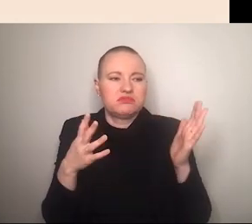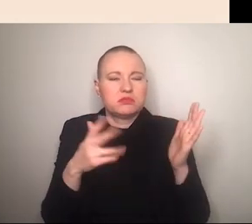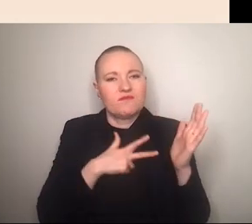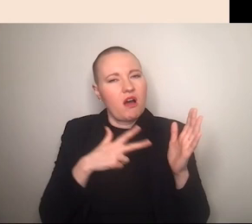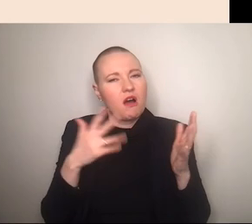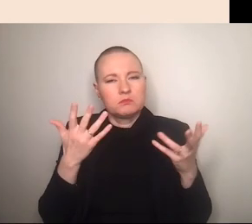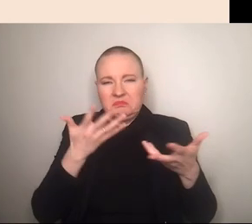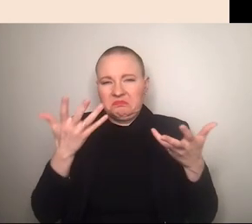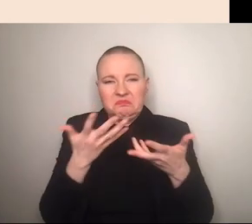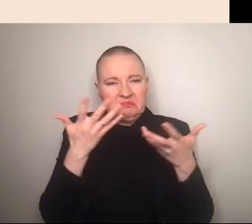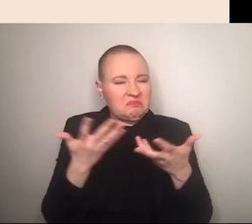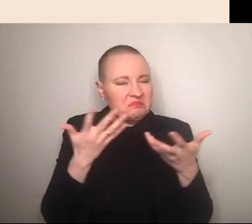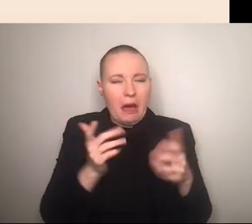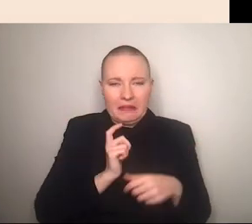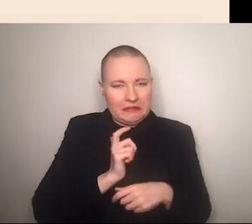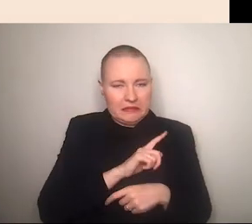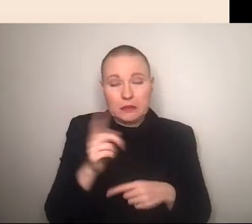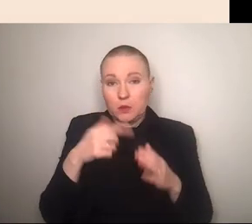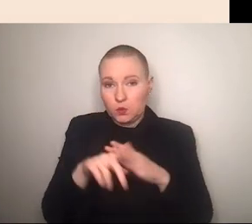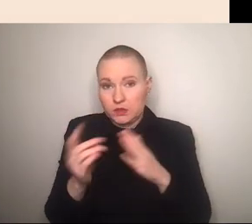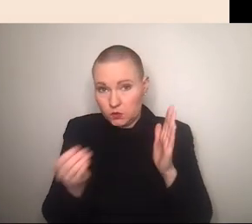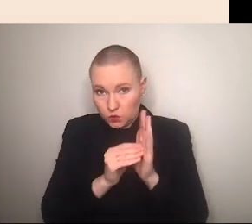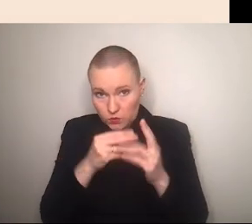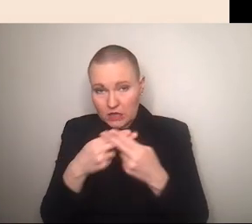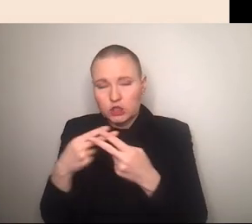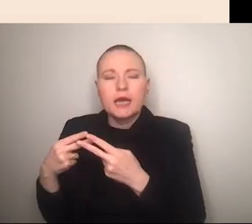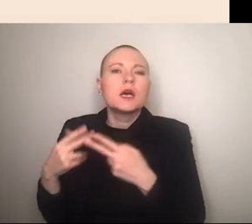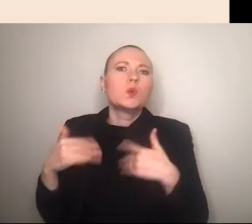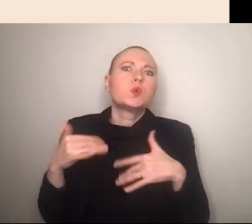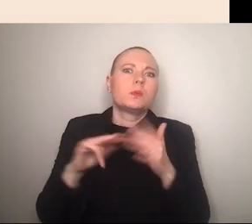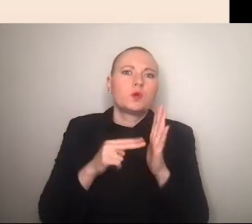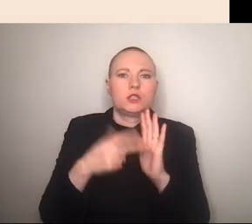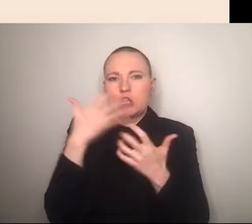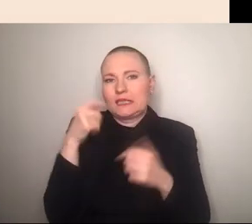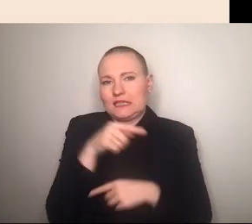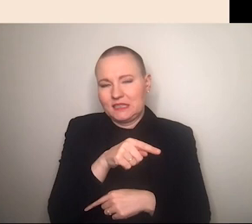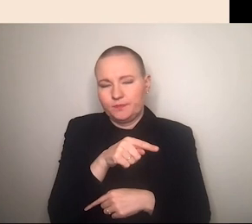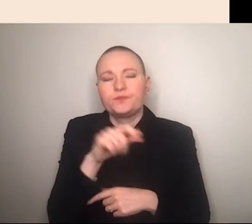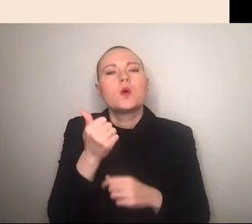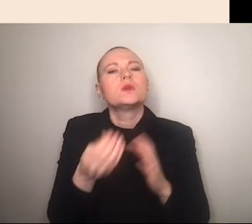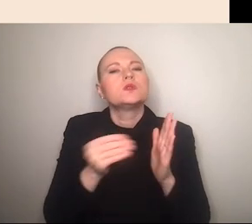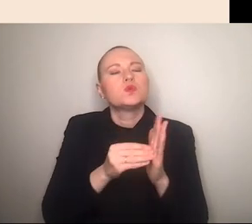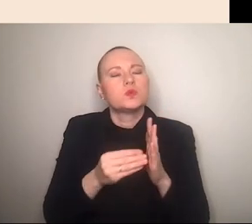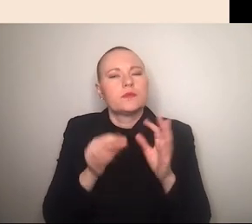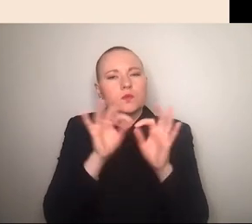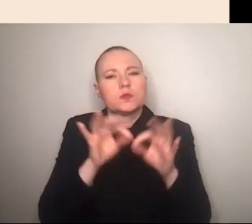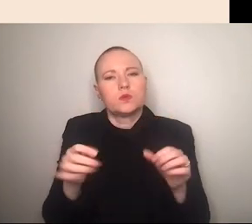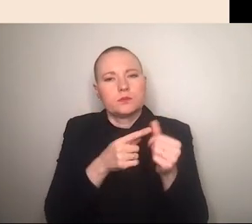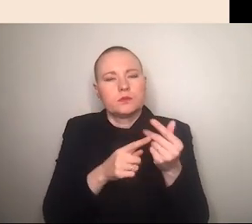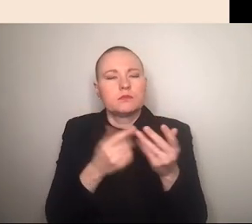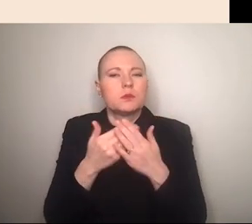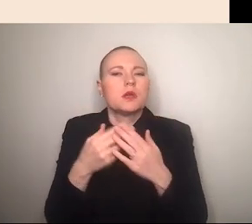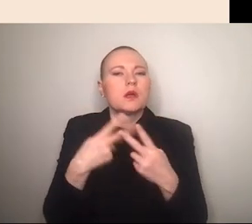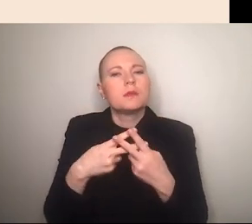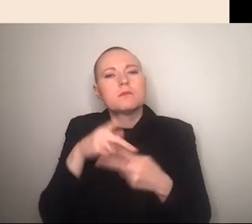erfüllen die hashtags hier aber auch noch weitere funktionen wir sehen beispielsweise durch die hashtags mom hashtag